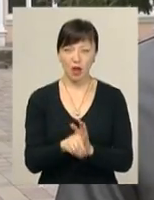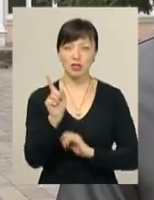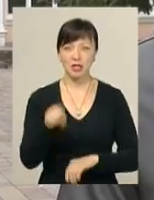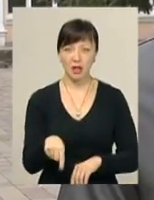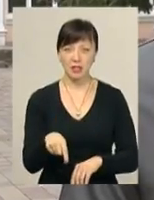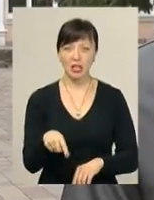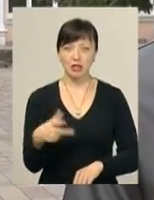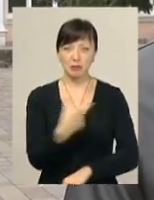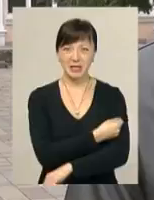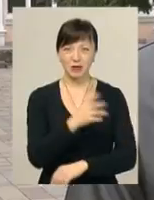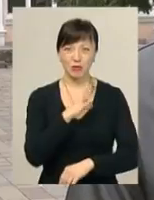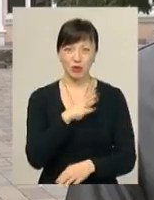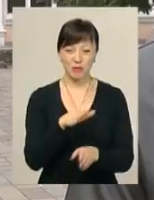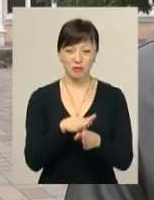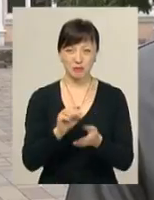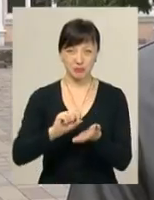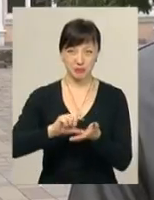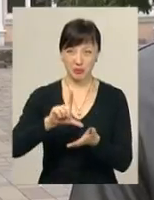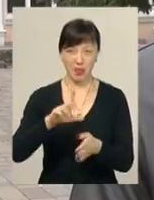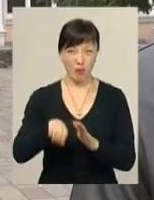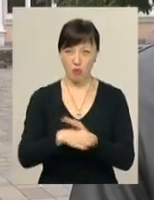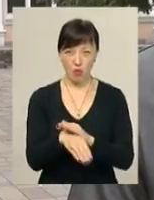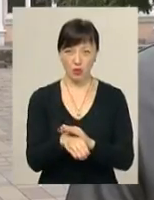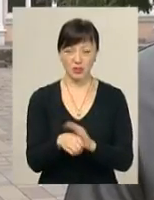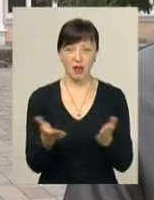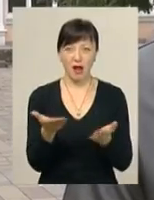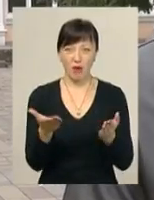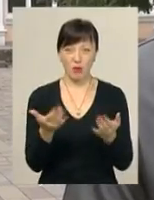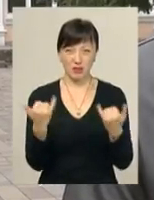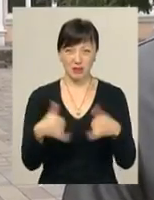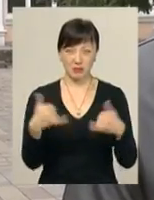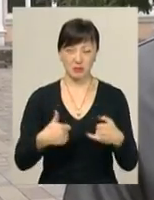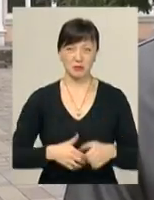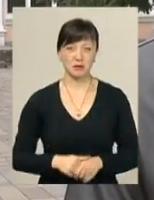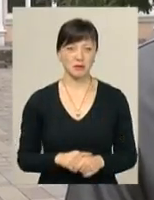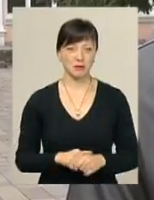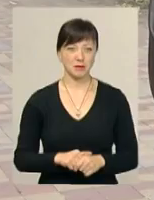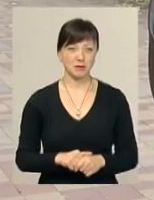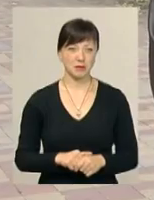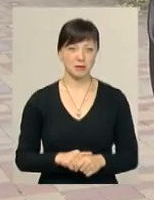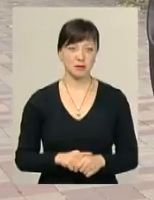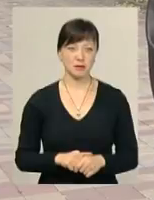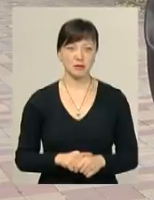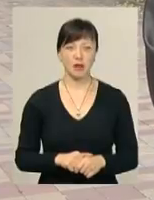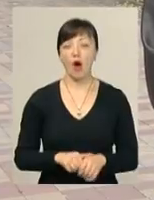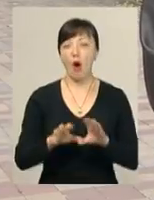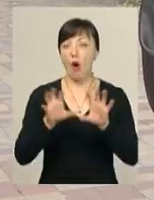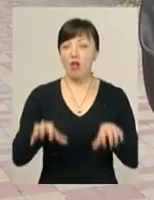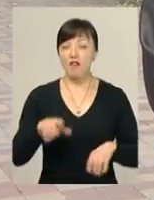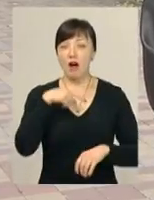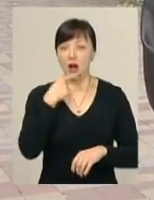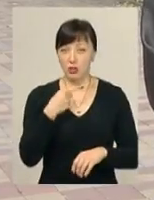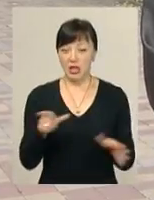шприци були не порожні, а заповнені певною якоюсь рідиною. Віктор Васьківський